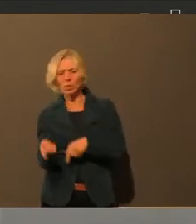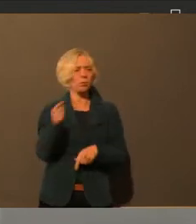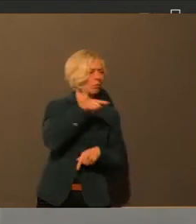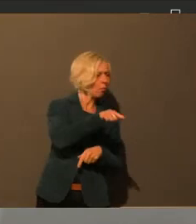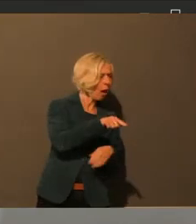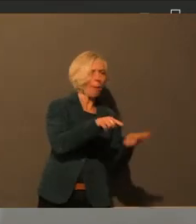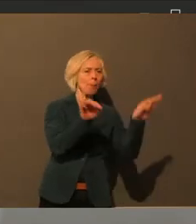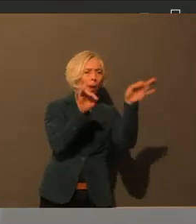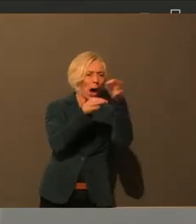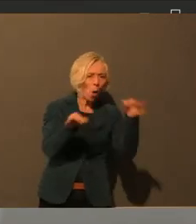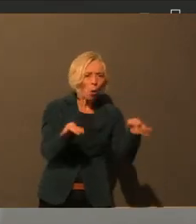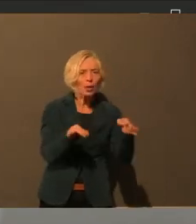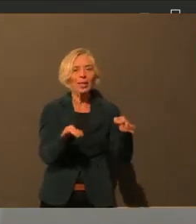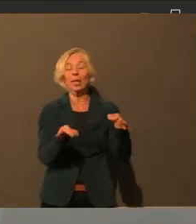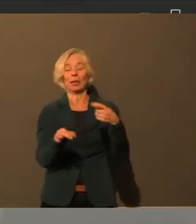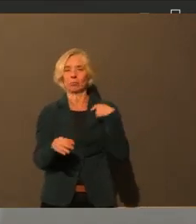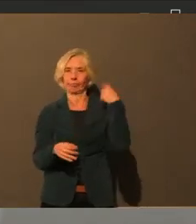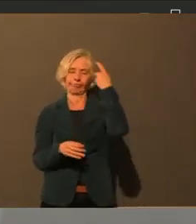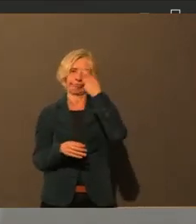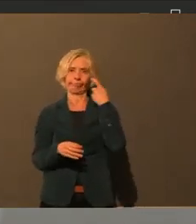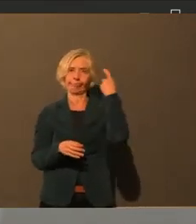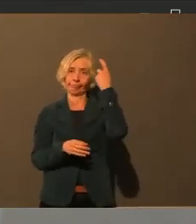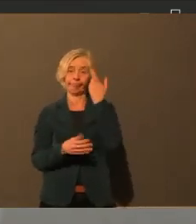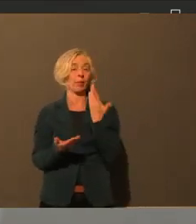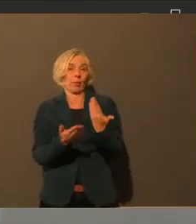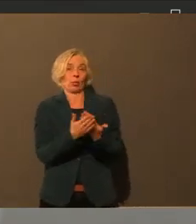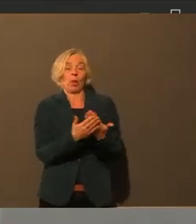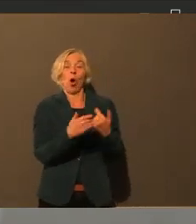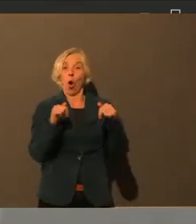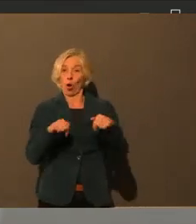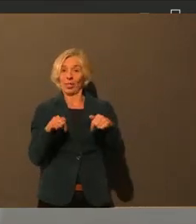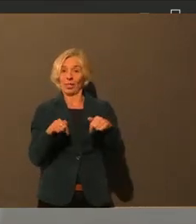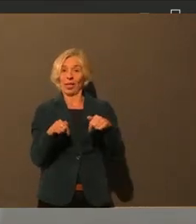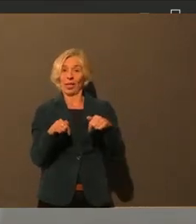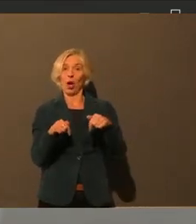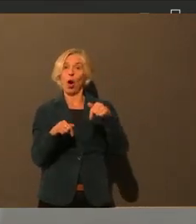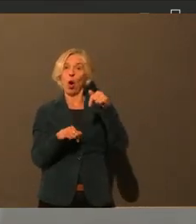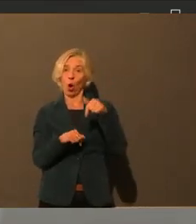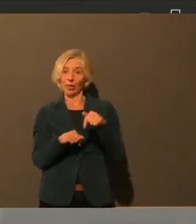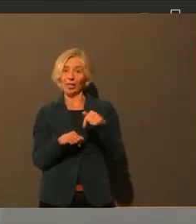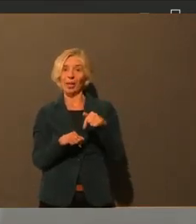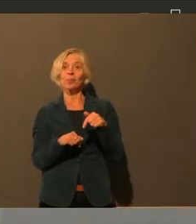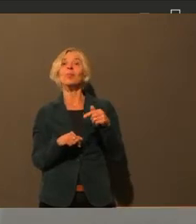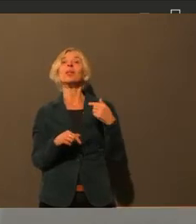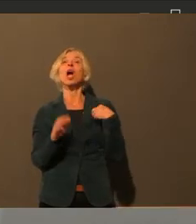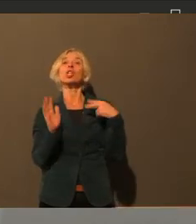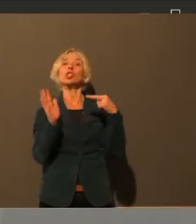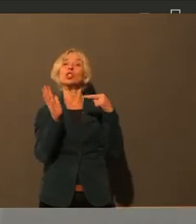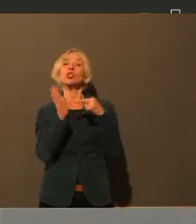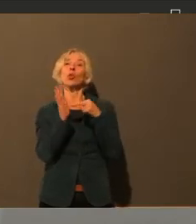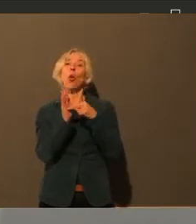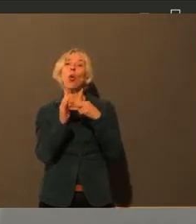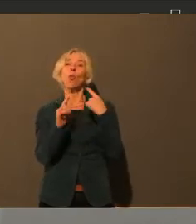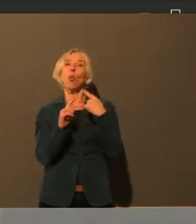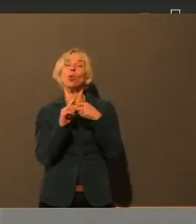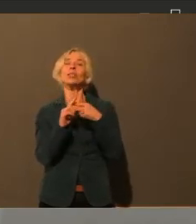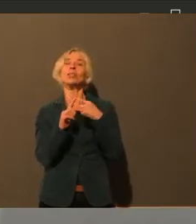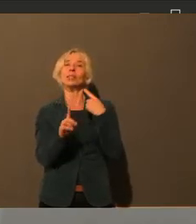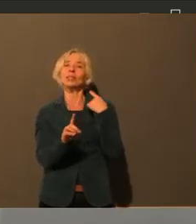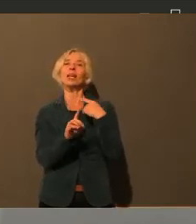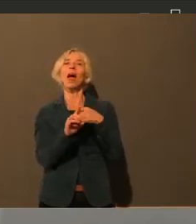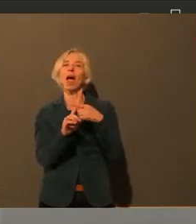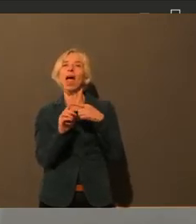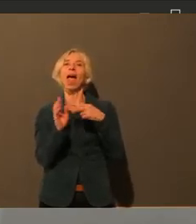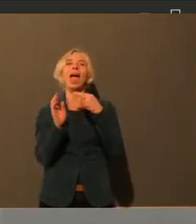Gleichzeitig frage ich mich auch, also heute wurde bei mir Strom und Elektrizität von den Stadtwerken geprüft. Ich habe gefragt, ob die zwei Herren einen Corona